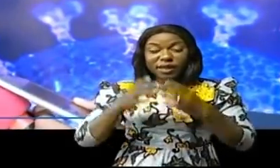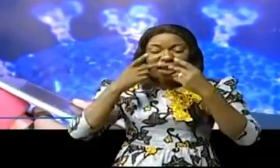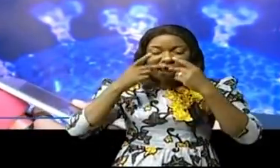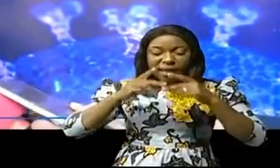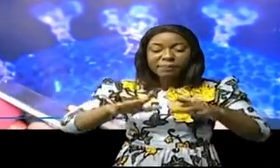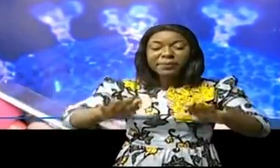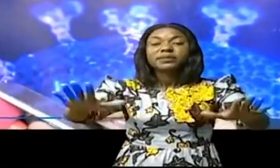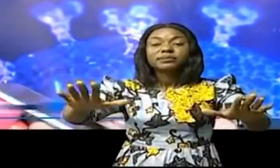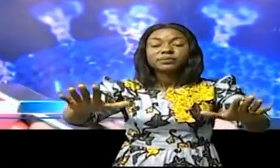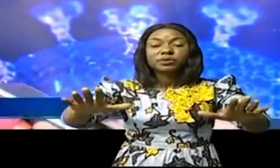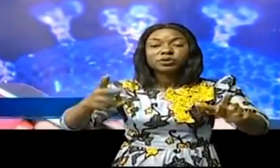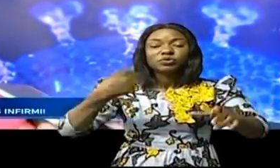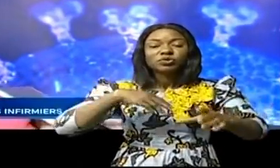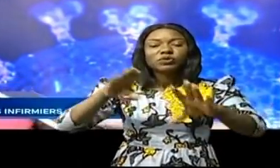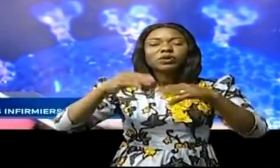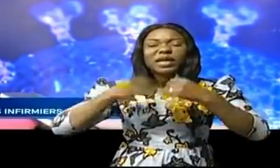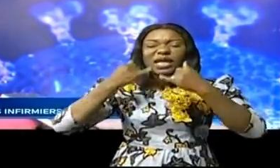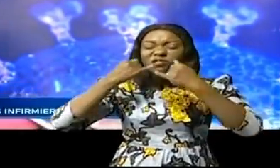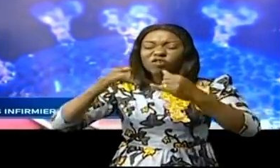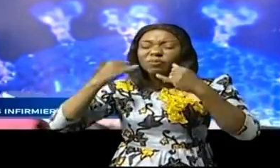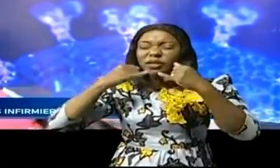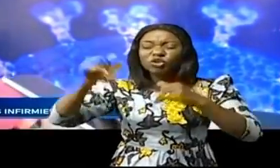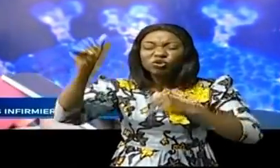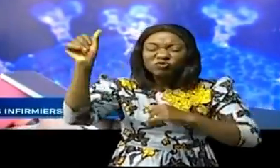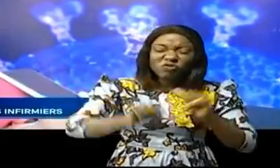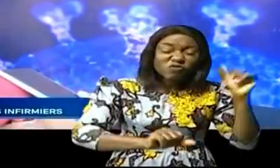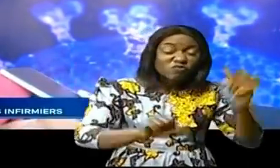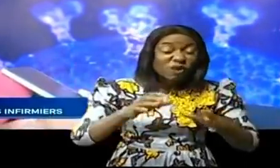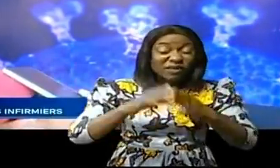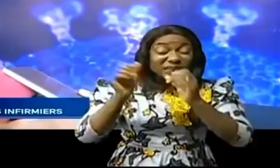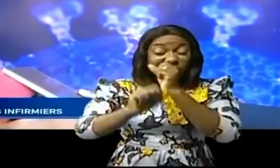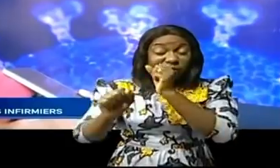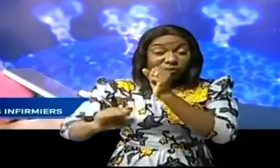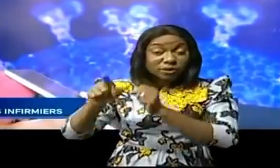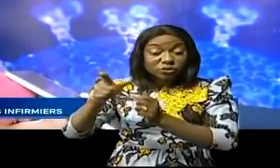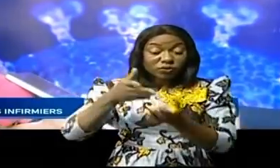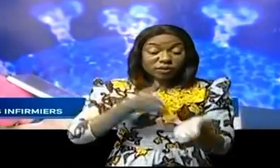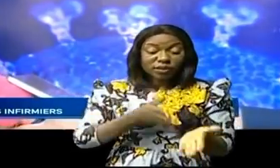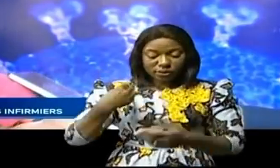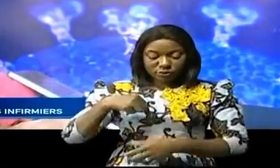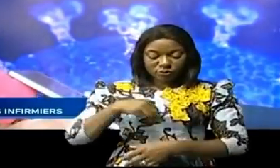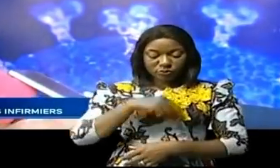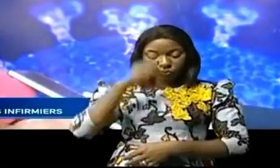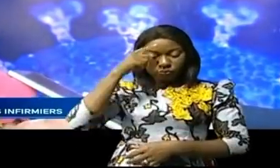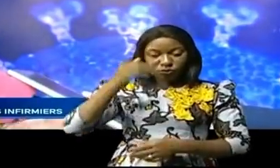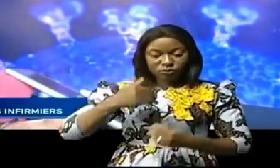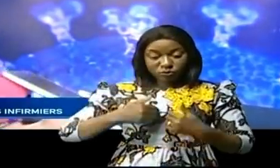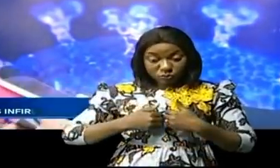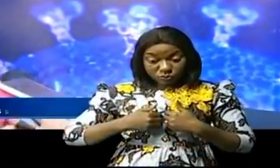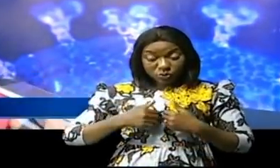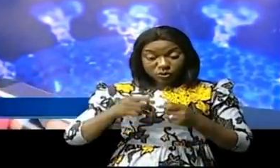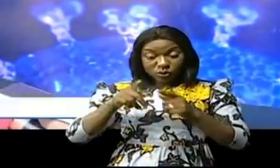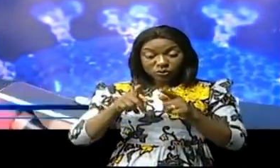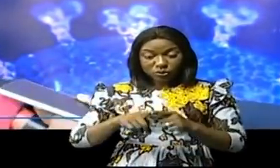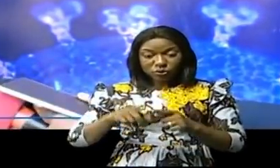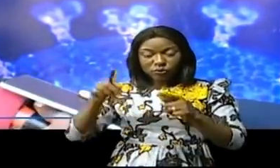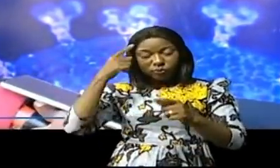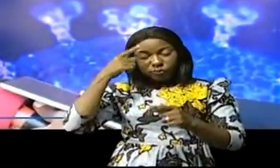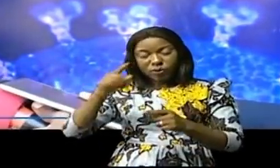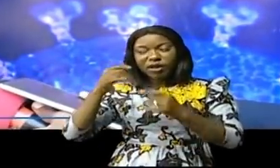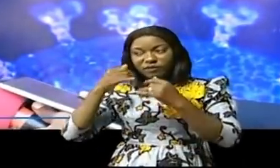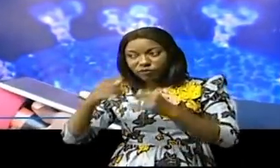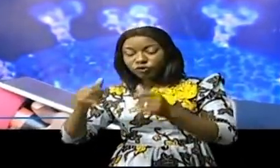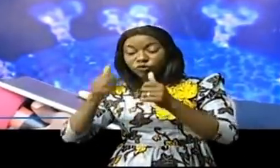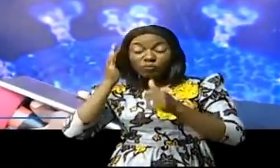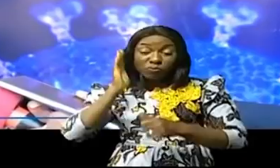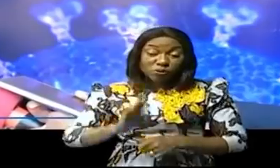et une telle sensibilisation, ça va nous aider afin que nous aussi, nous puissions avoir les acquis et